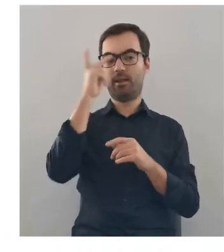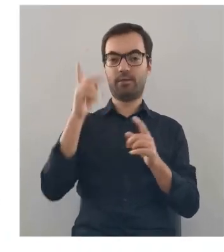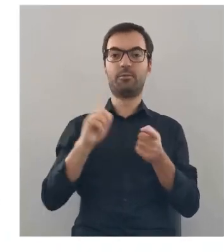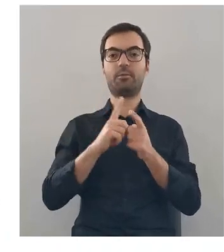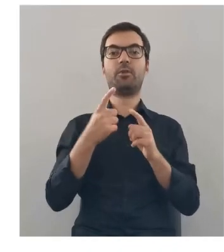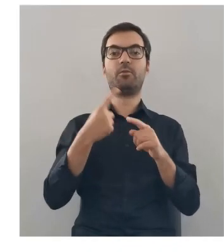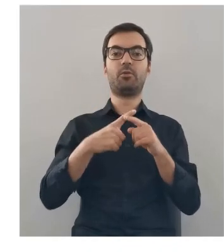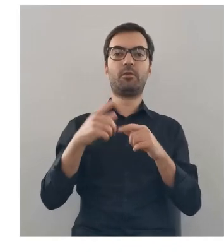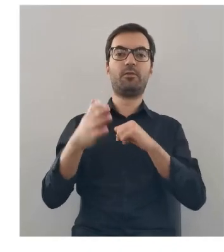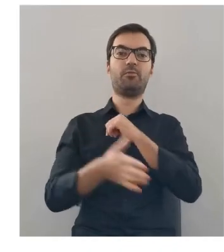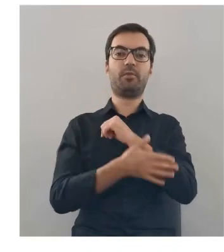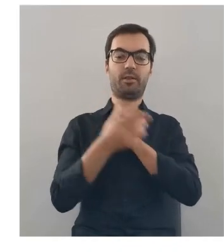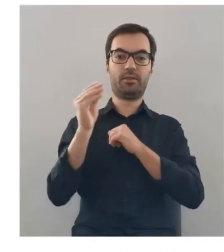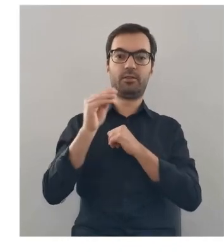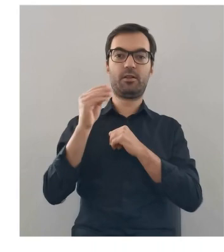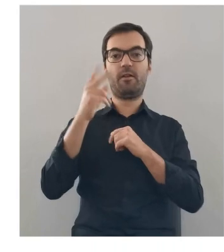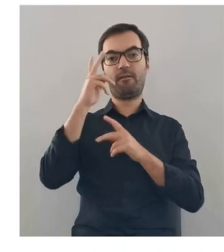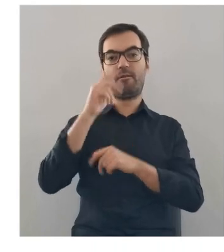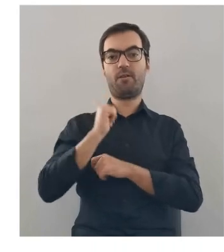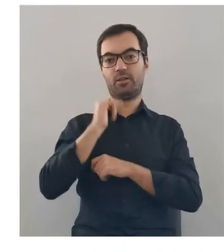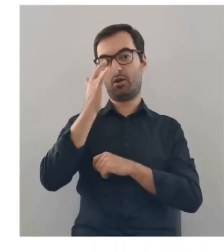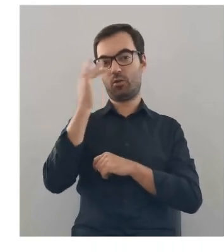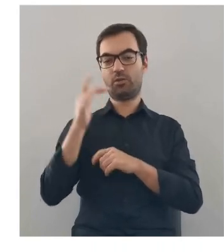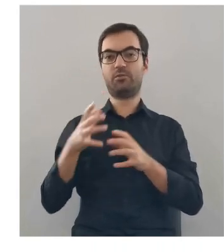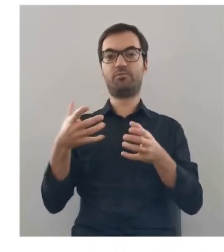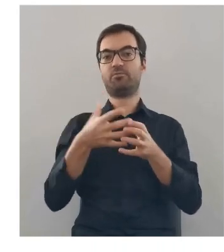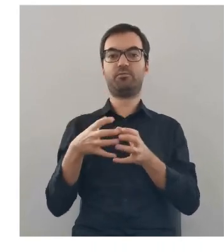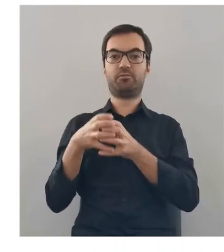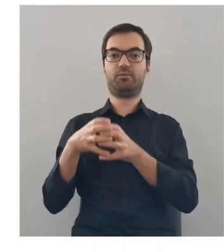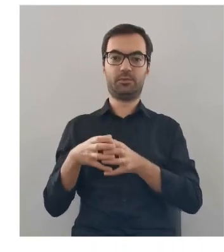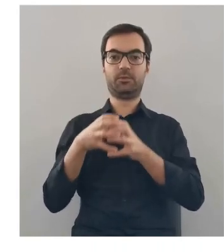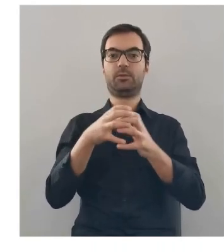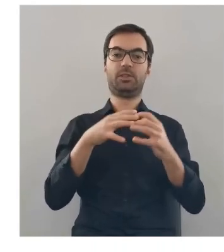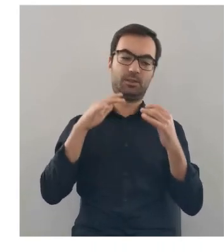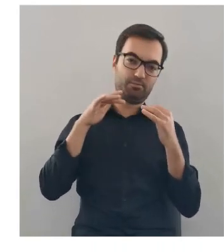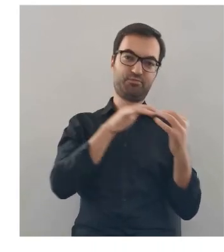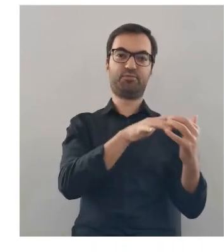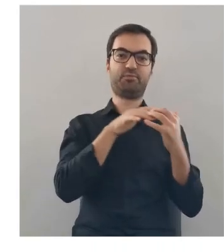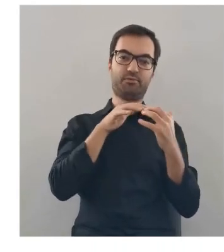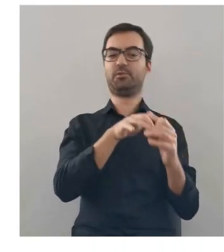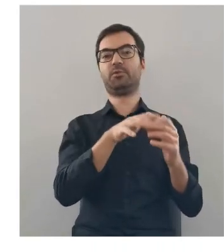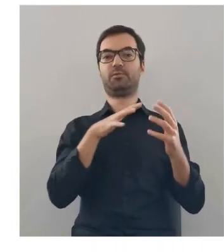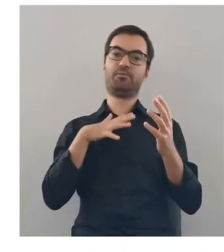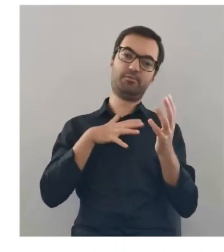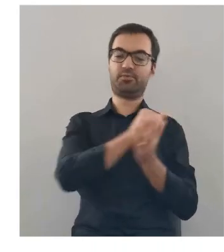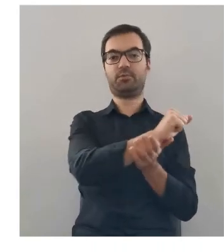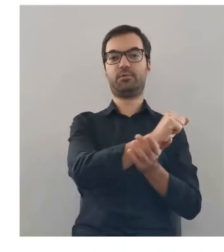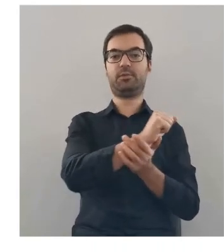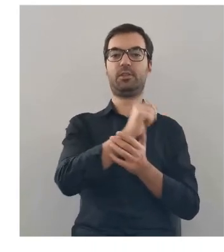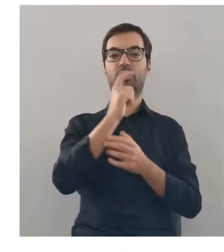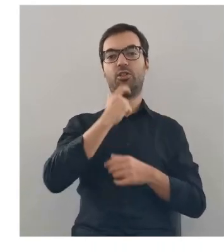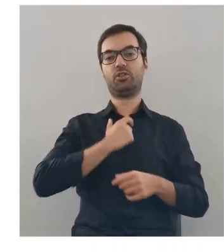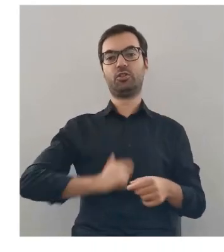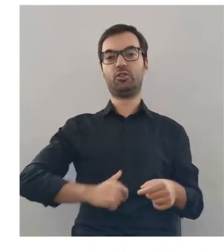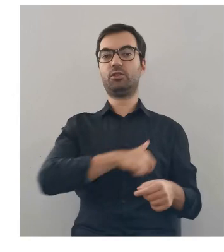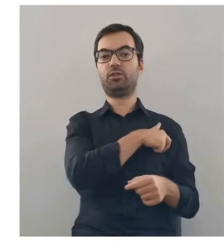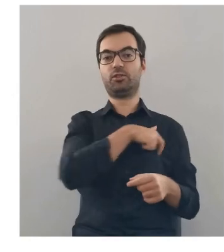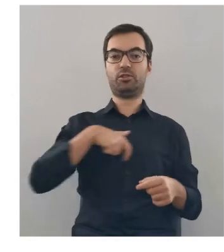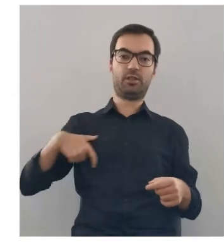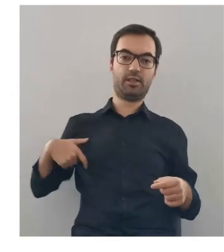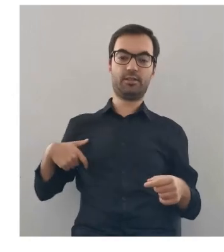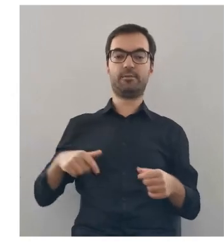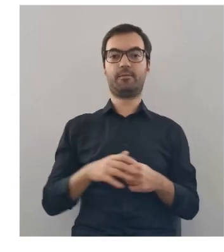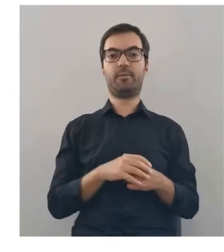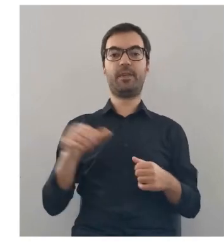i wspartymi przez wojska Rusinów, no i wszyscy razem pokonali krzyżaków pod